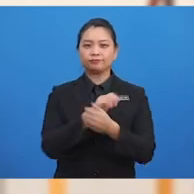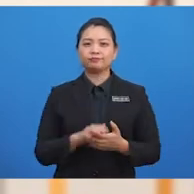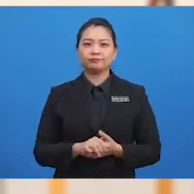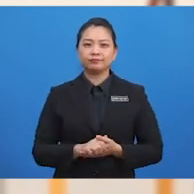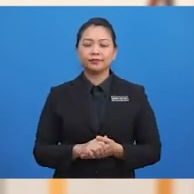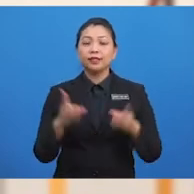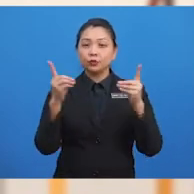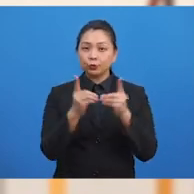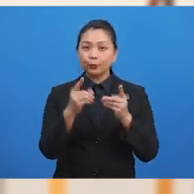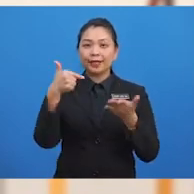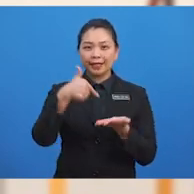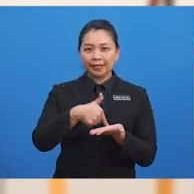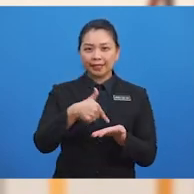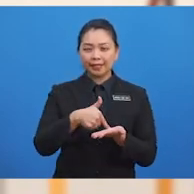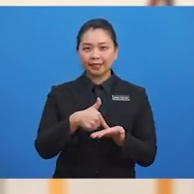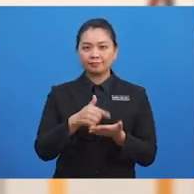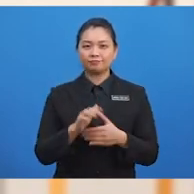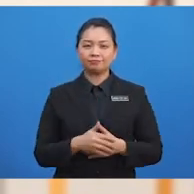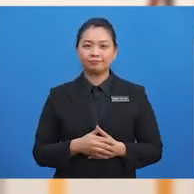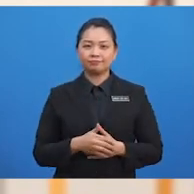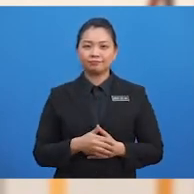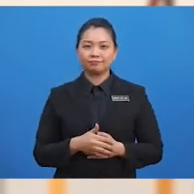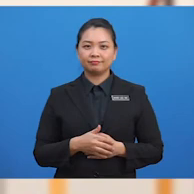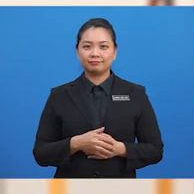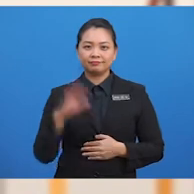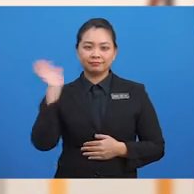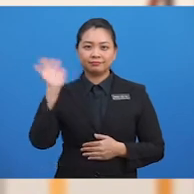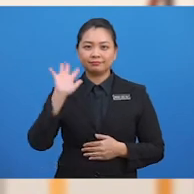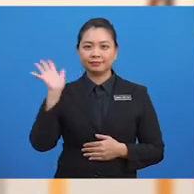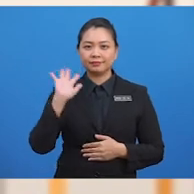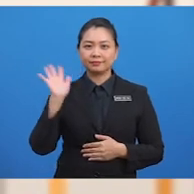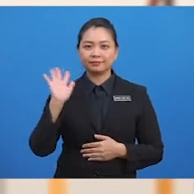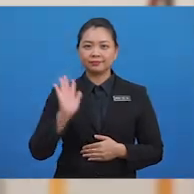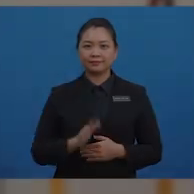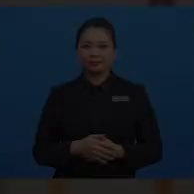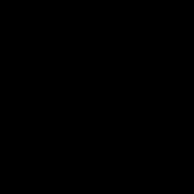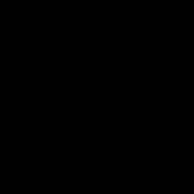Reverdy. Jumpa lagi dalam slot yang akan datang. Bye!